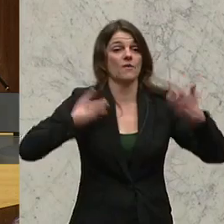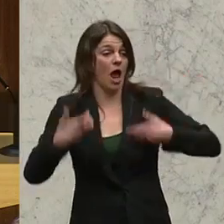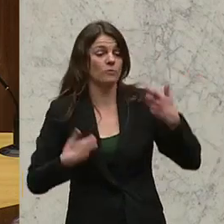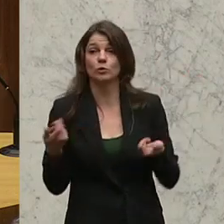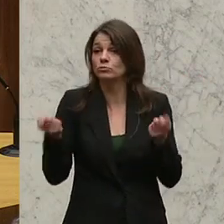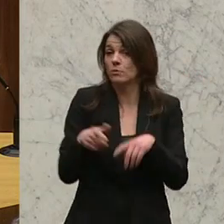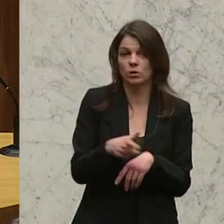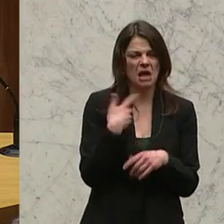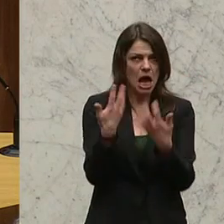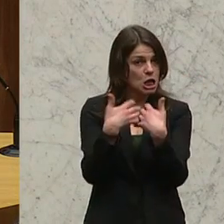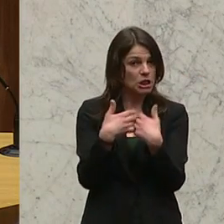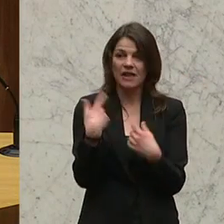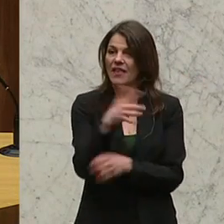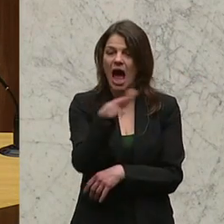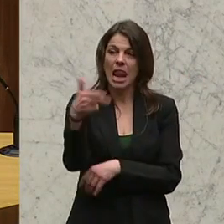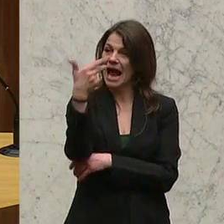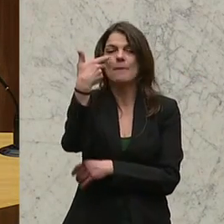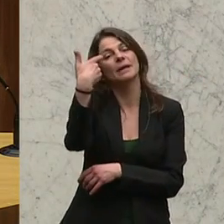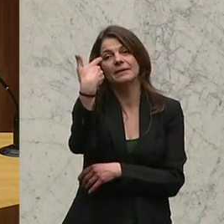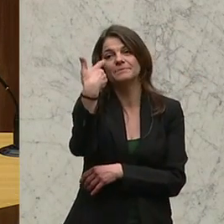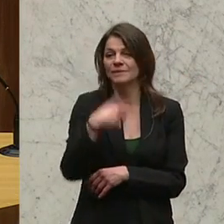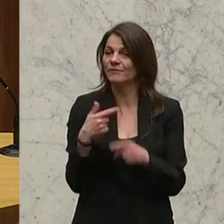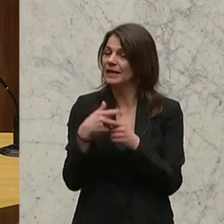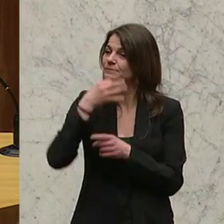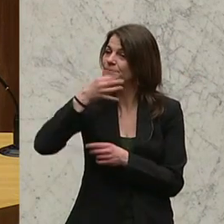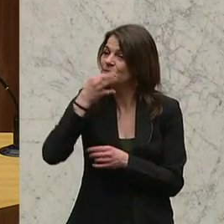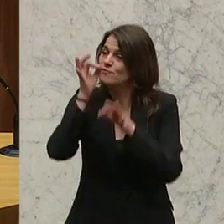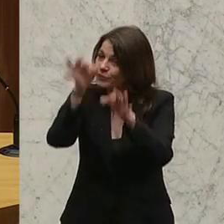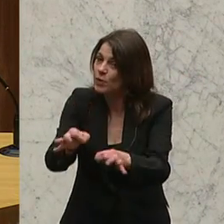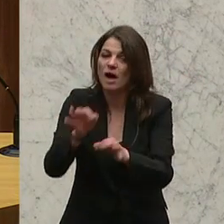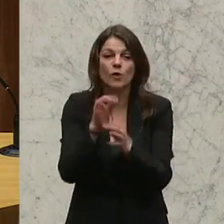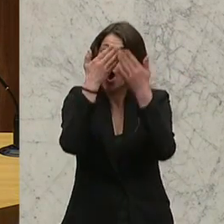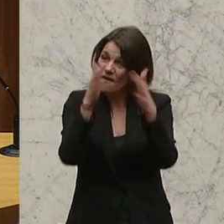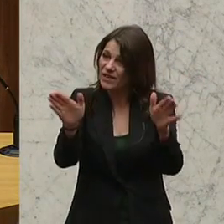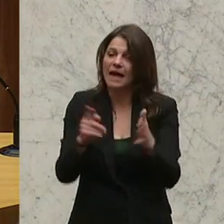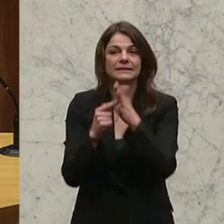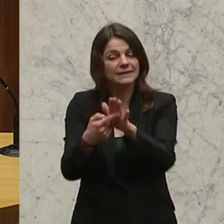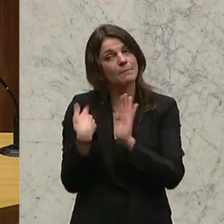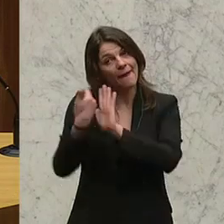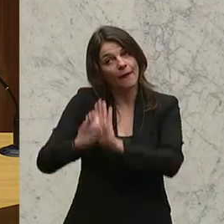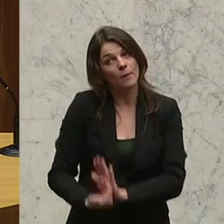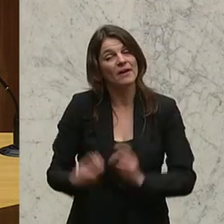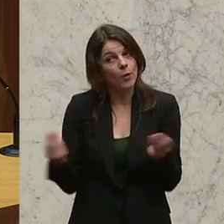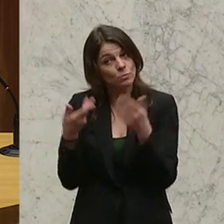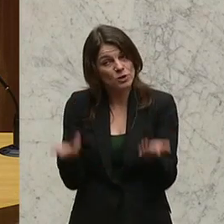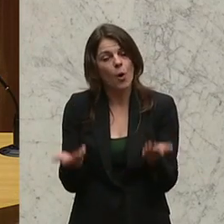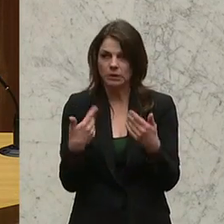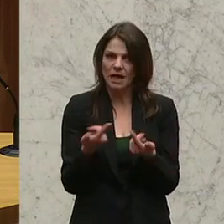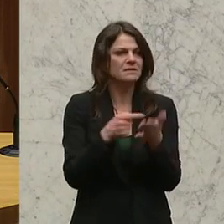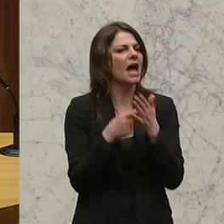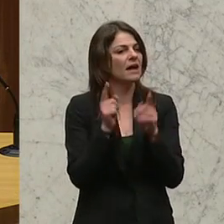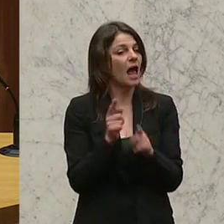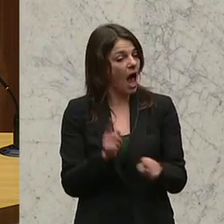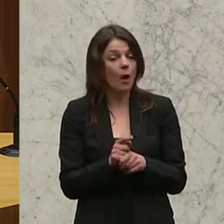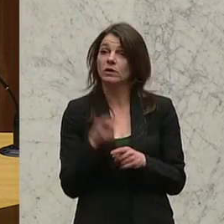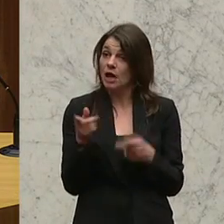Schluss ist mir erzählt worden, haben Sie dann in die Kamera gesprochen und haben sich an die Öffentlichkeit gewandt und die Argumente dort nähergebracht, was schon zeigt, dass das